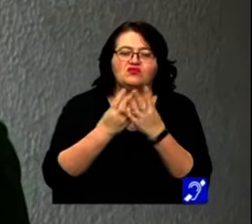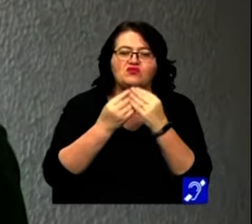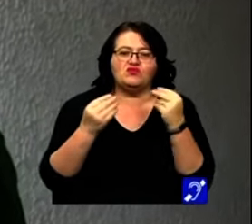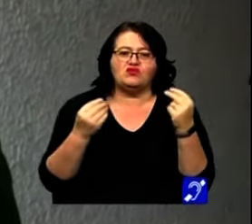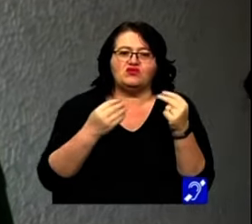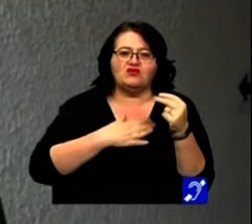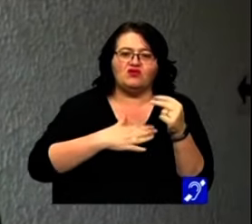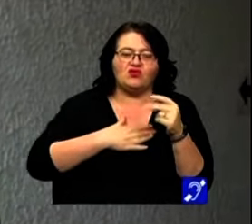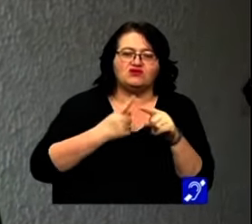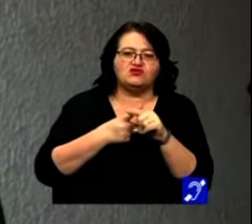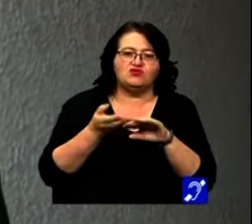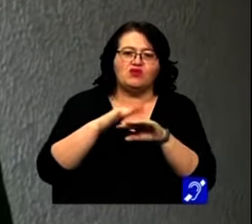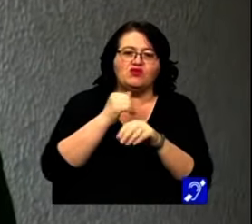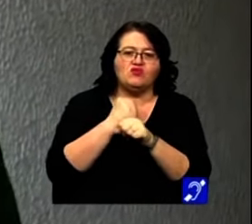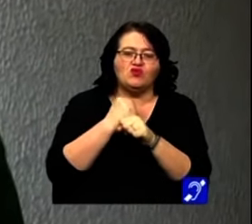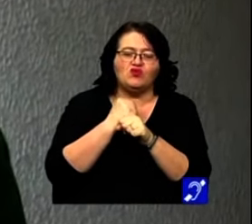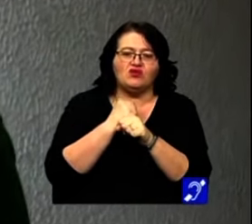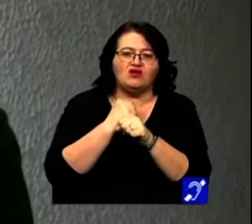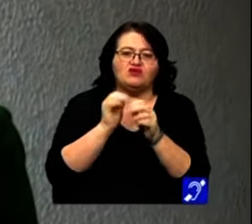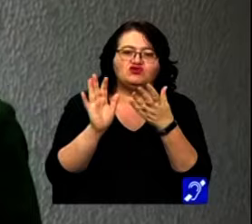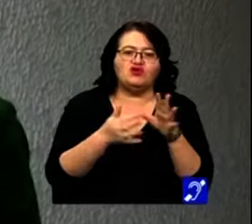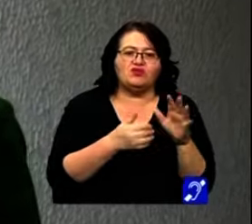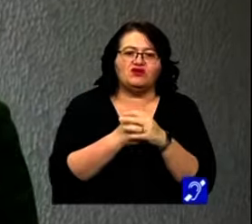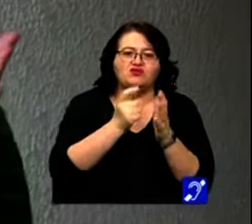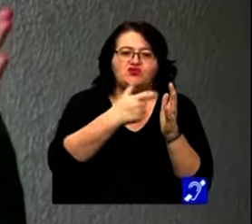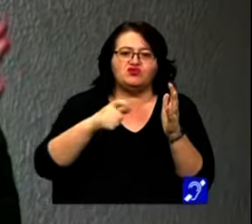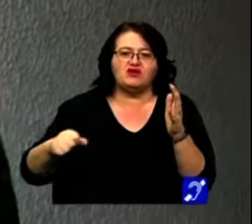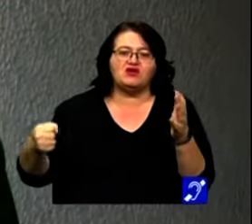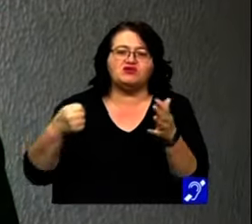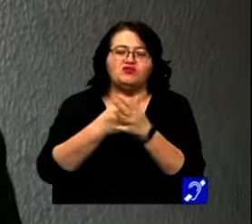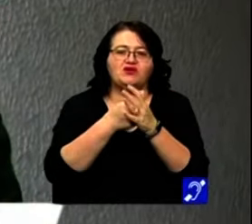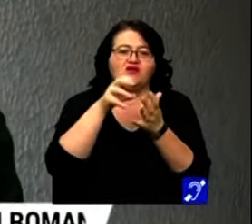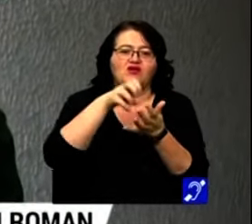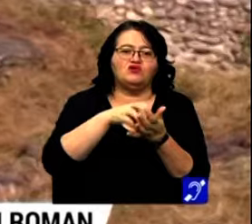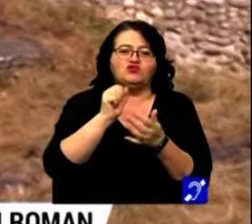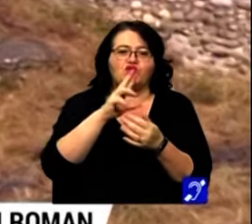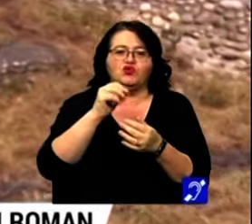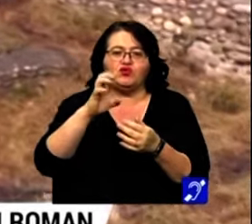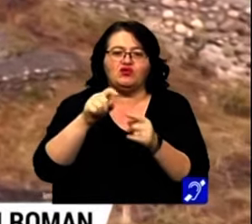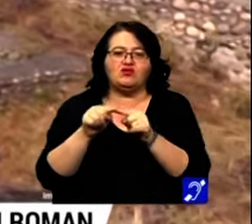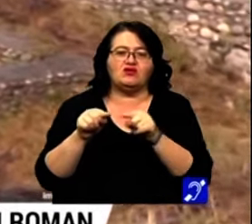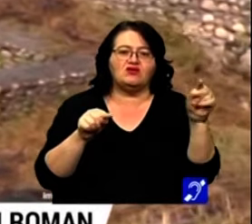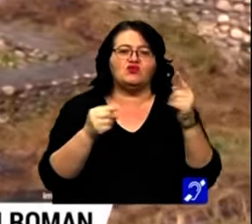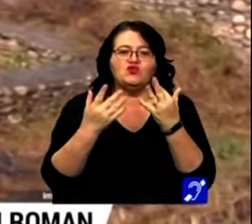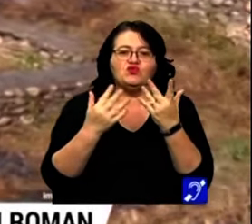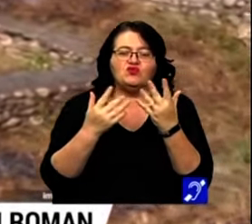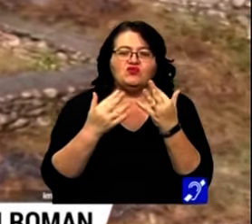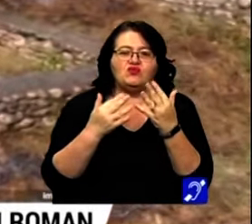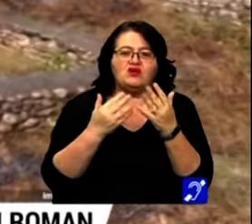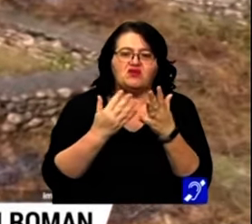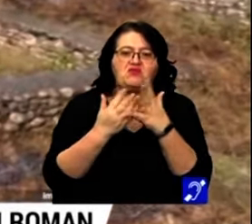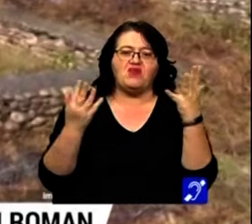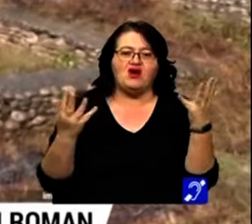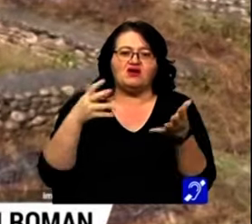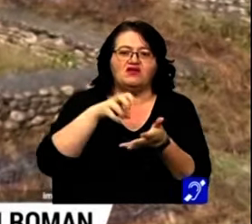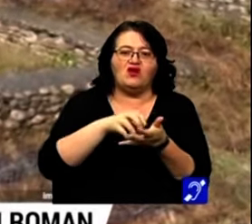multă bunăvoință și de foarte multă muncă. Începând de la Dunără și încheind cu Surduc, un număr consistent